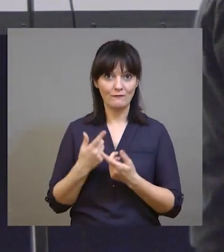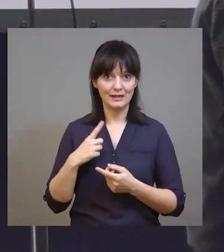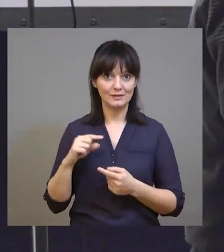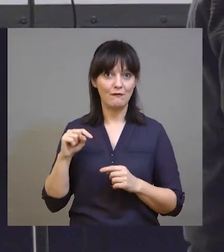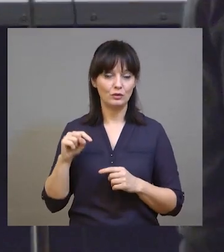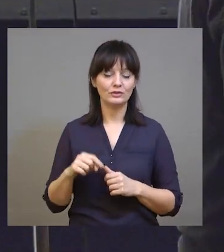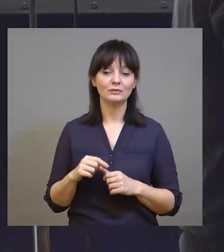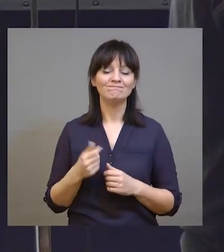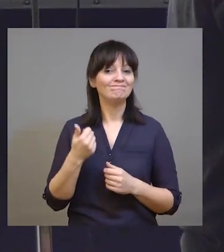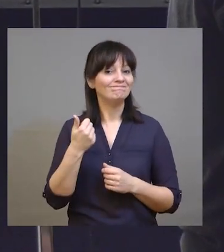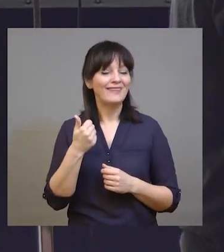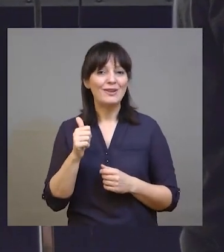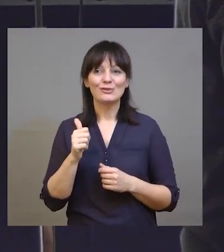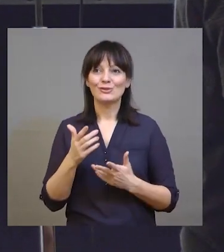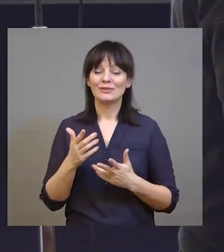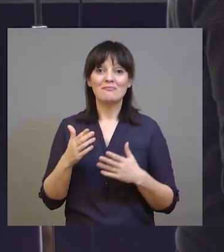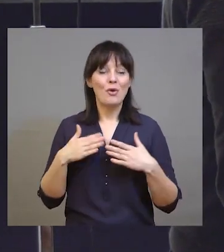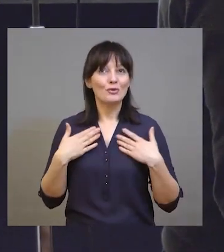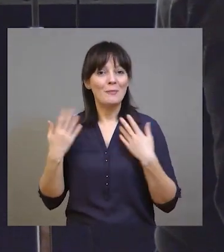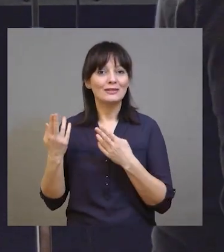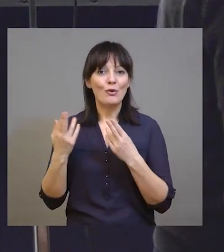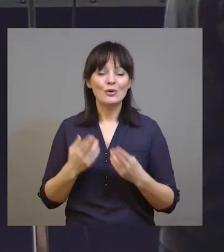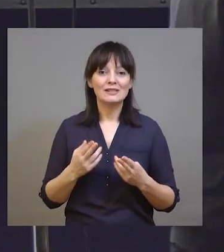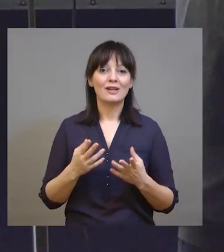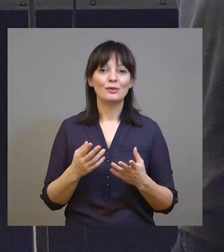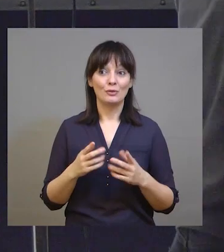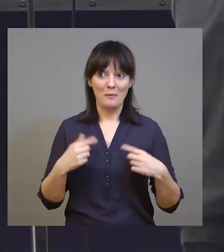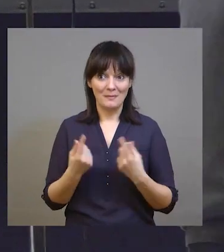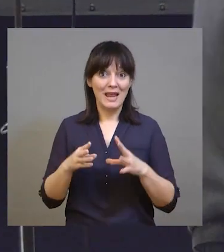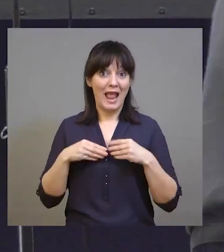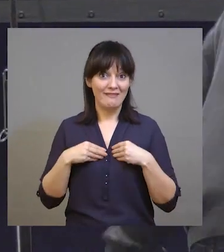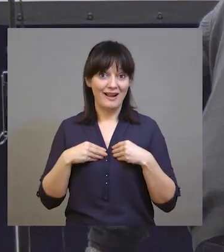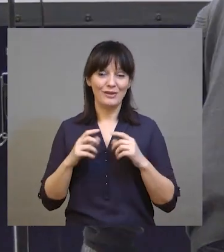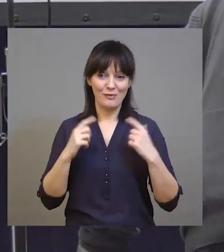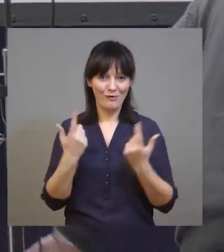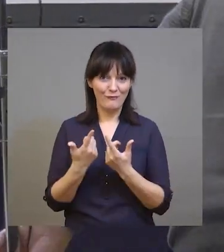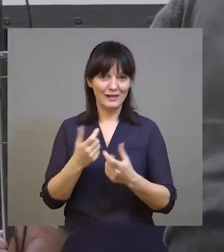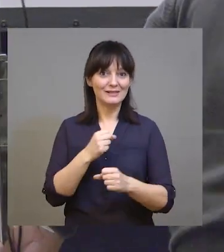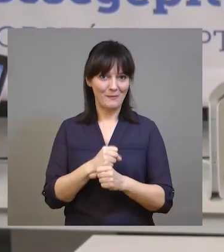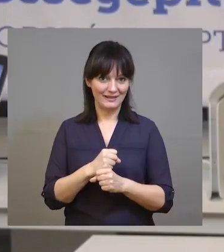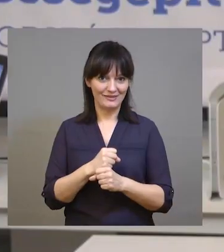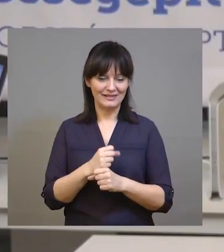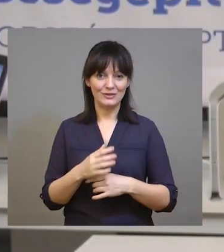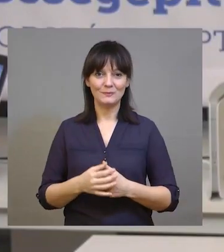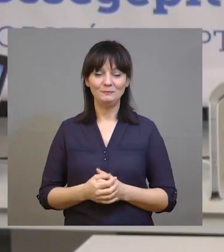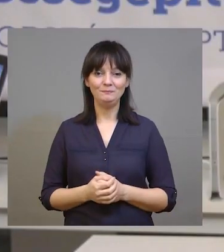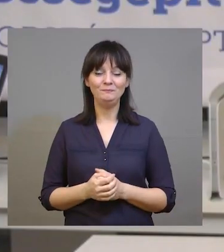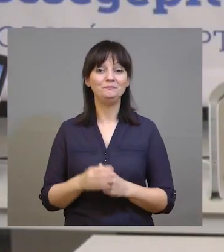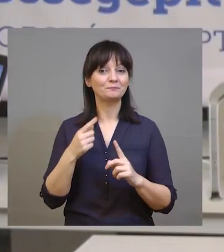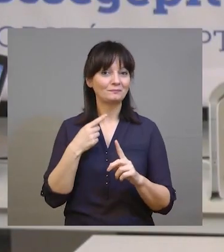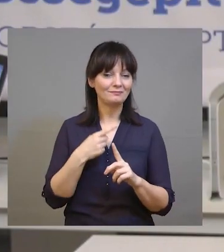ott volt a konferencia? Hát először is a nagy örömet, hogy elvállaljuk idén a konferencia